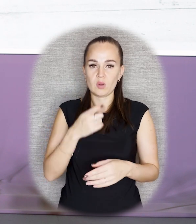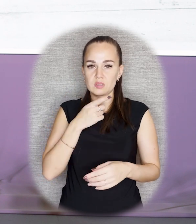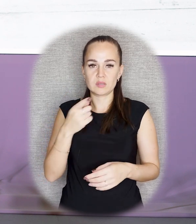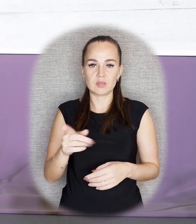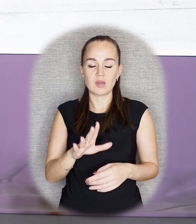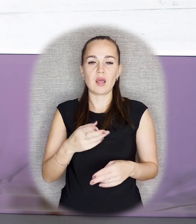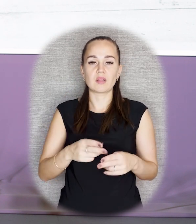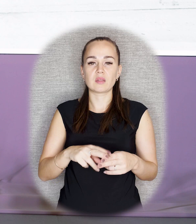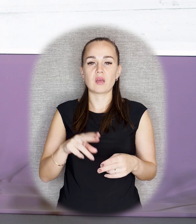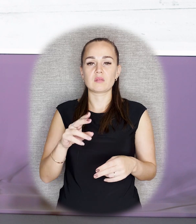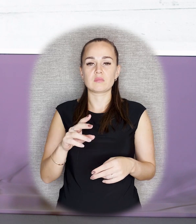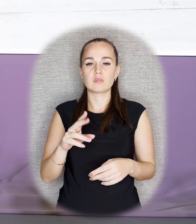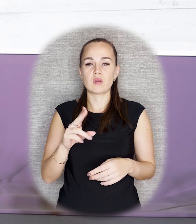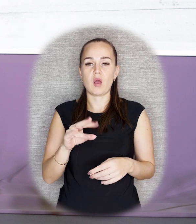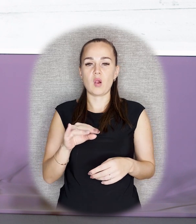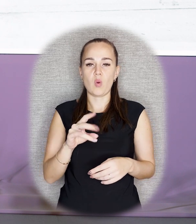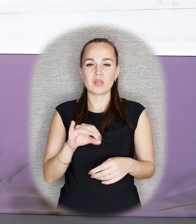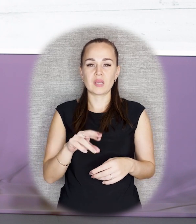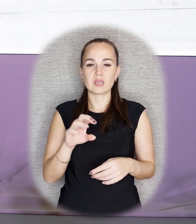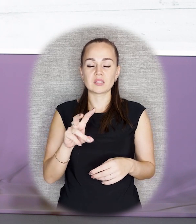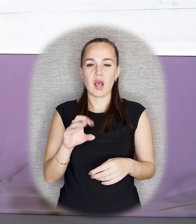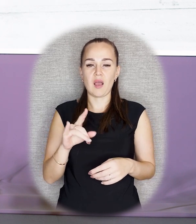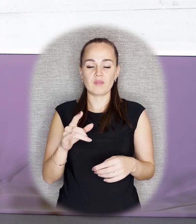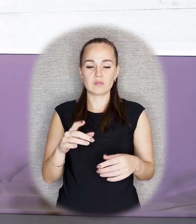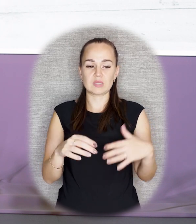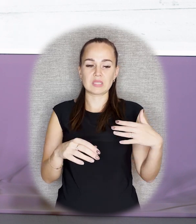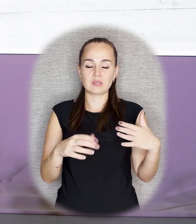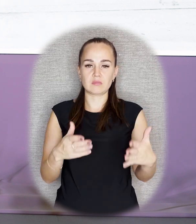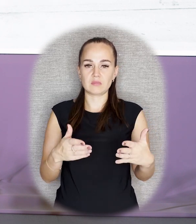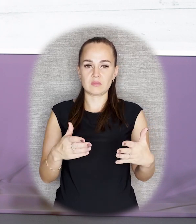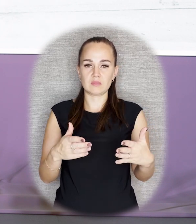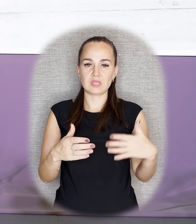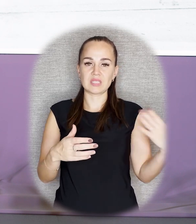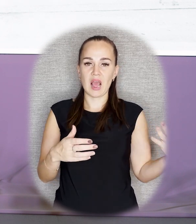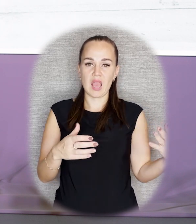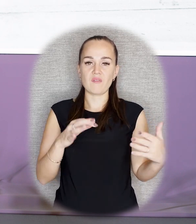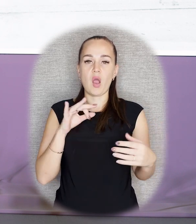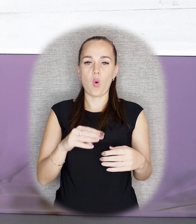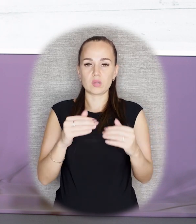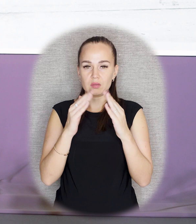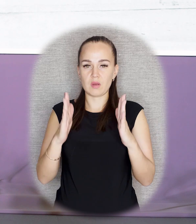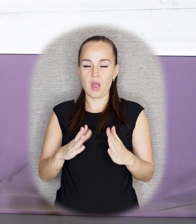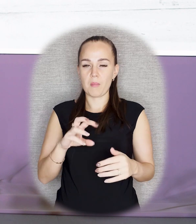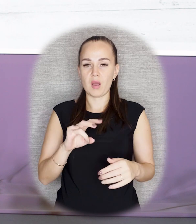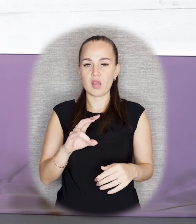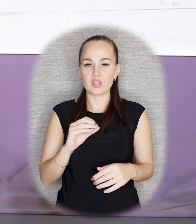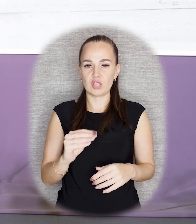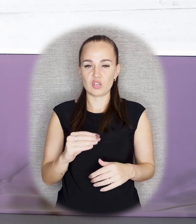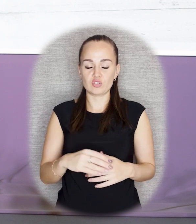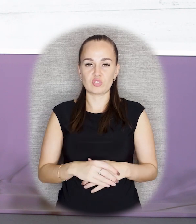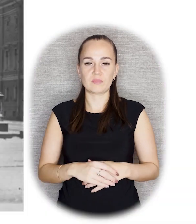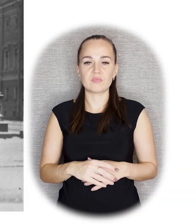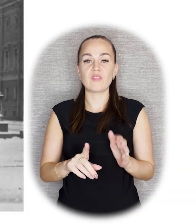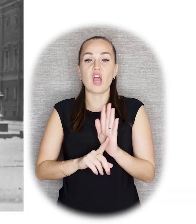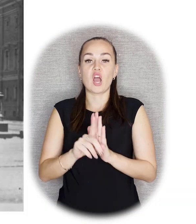колонна славы. Это как раз слева от манежа. Если мы будем выходить из манежа, слева. В начале Каннегвардейского